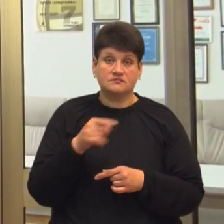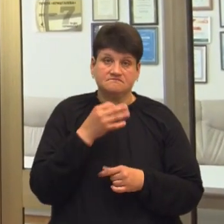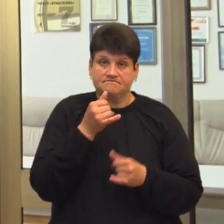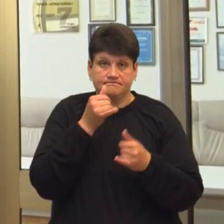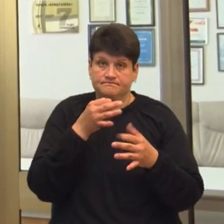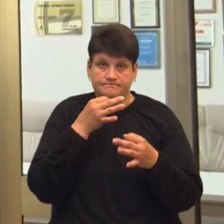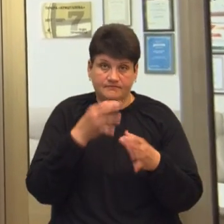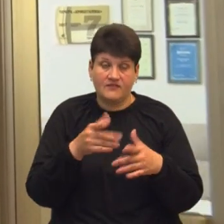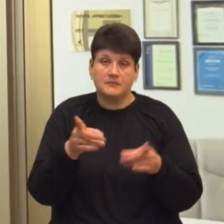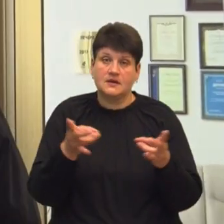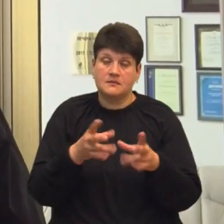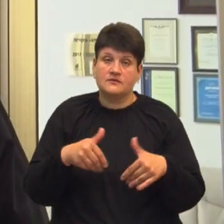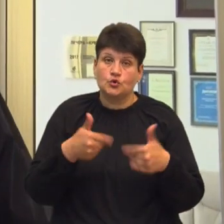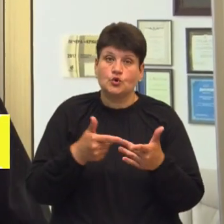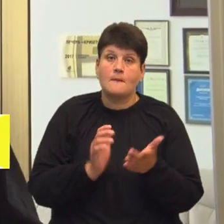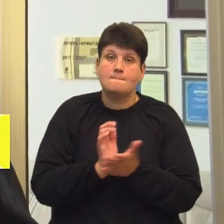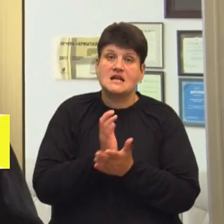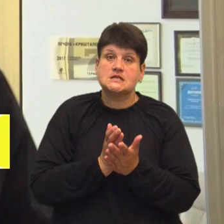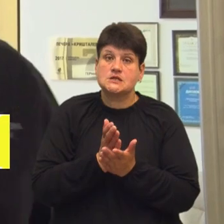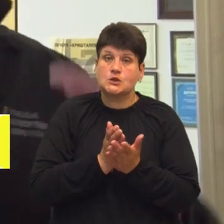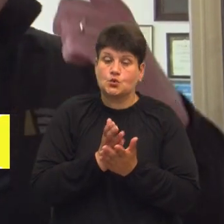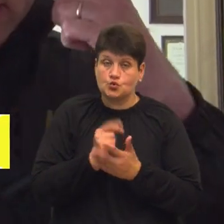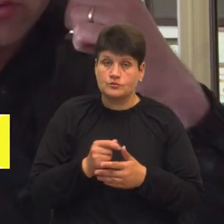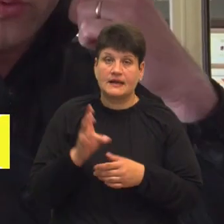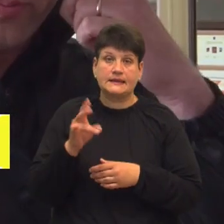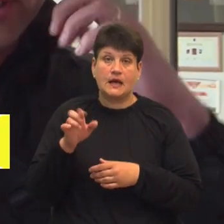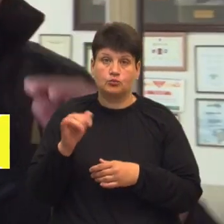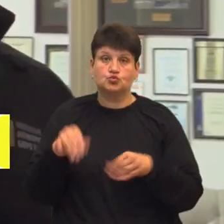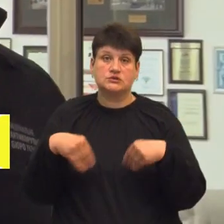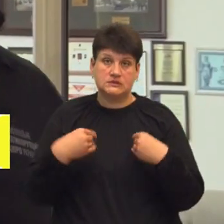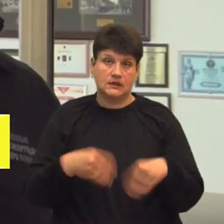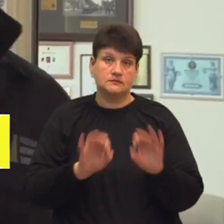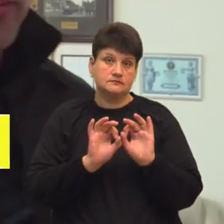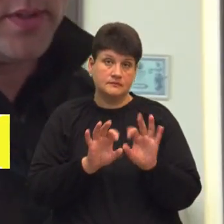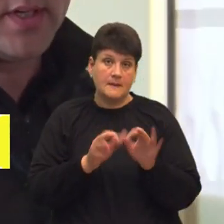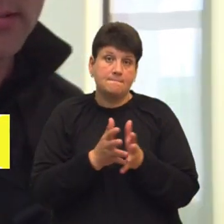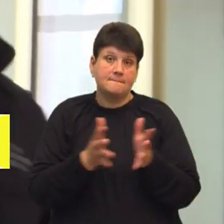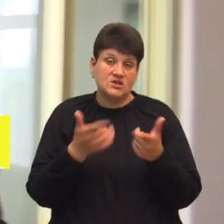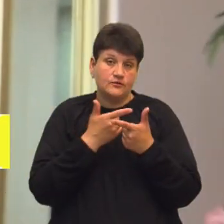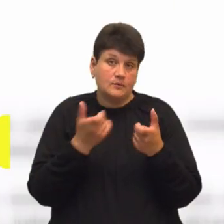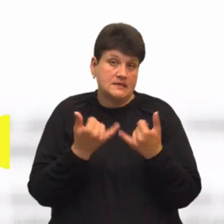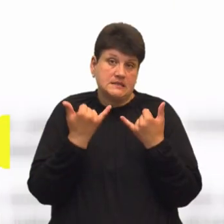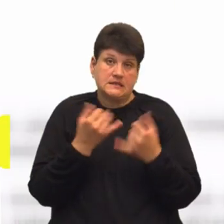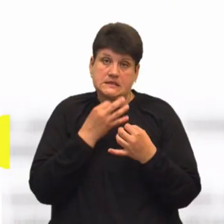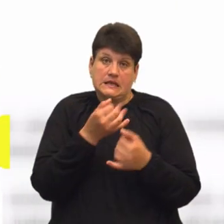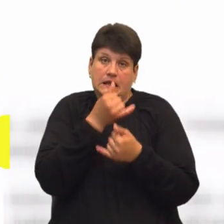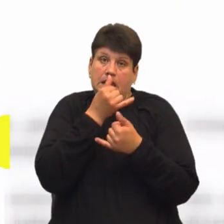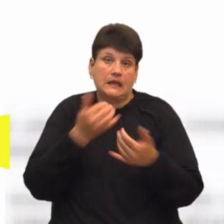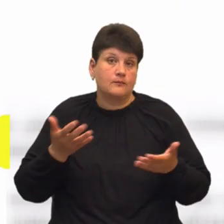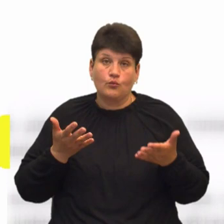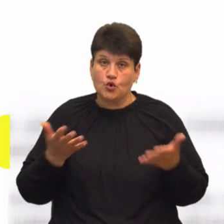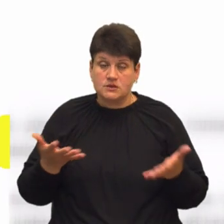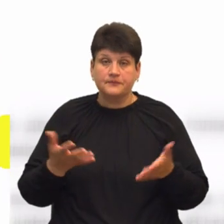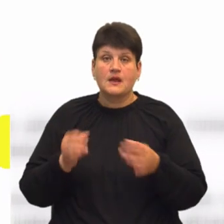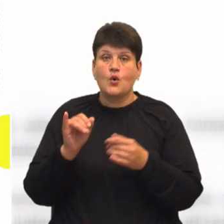пресслужби Національного антикорупційного бюро. НАБУ вже дало пресреліз, тому більше інформації повідомити наразу і не можемо. У публікації